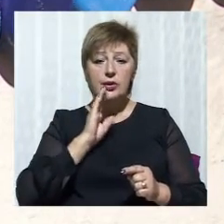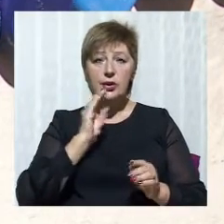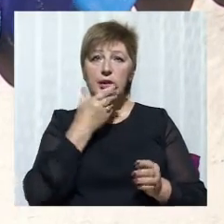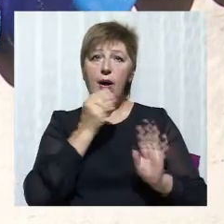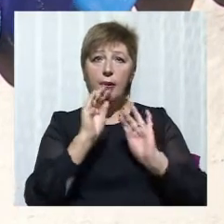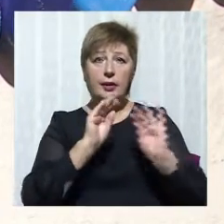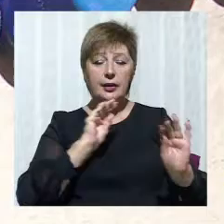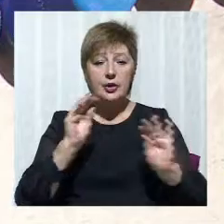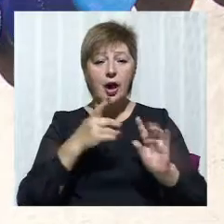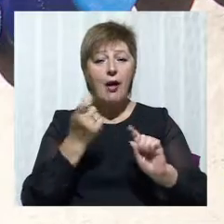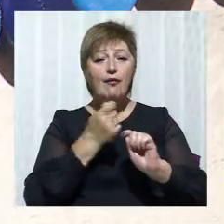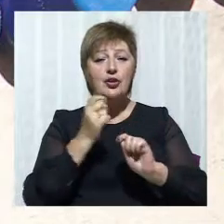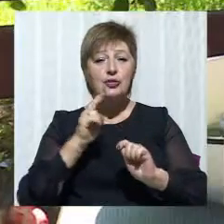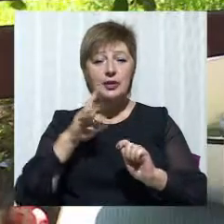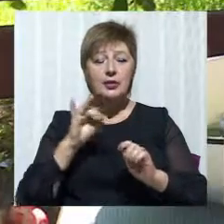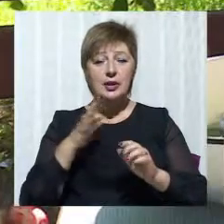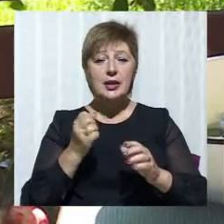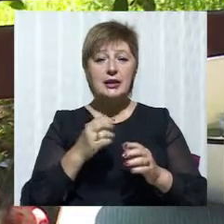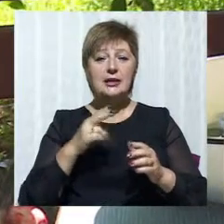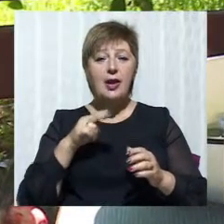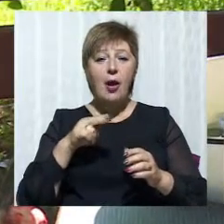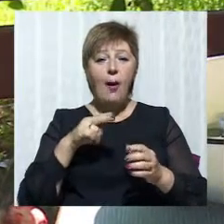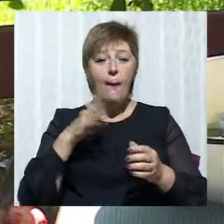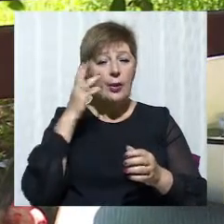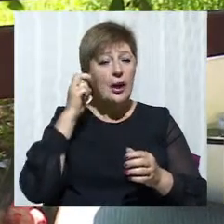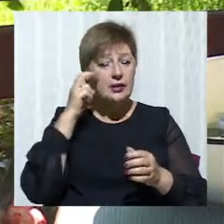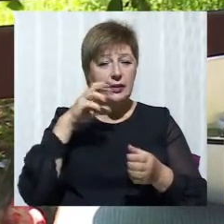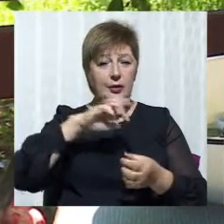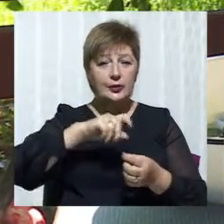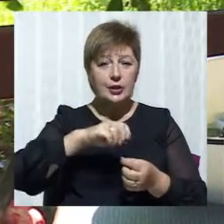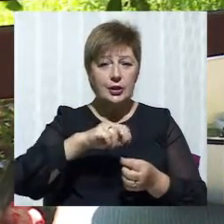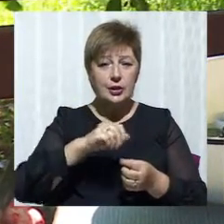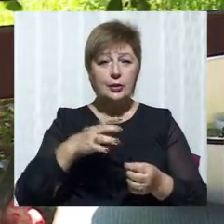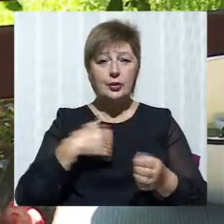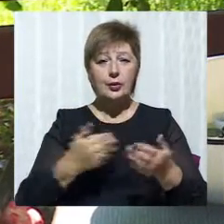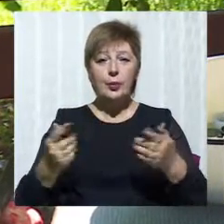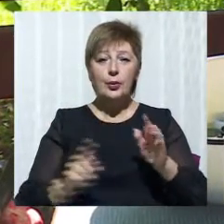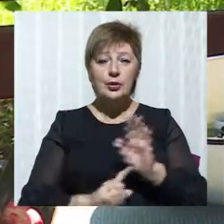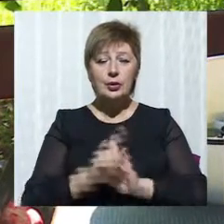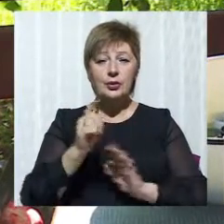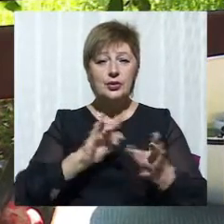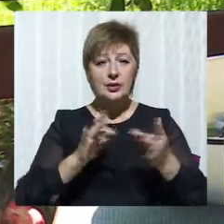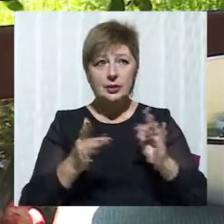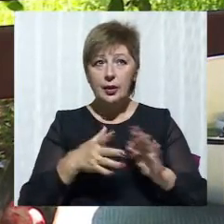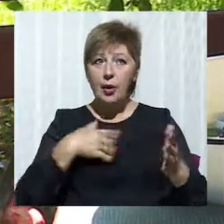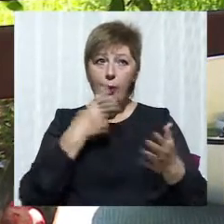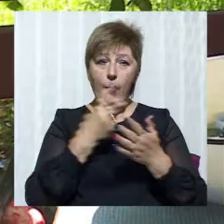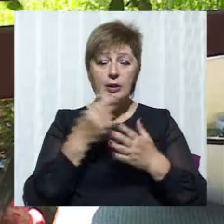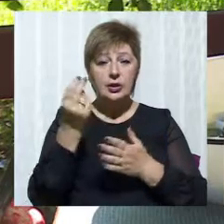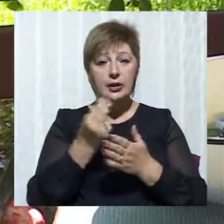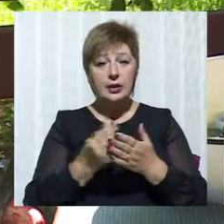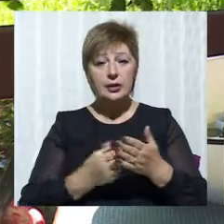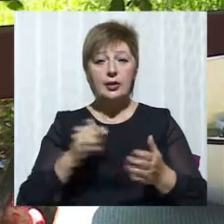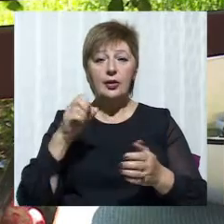вишиванками із пластикових кришичок. Почалося все з інтернету. Одного разу я побачила картини, створені болгарською дівчиною.